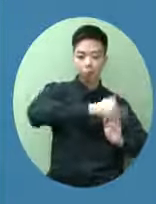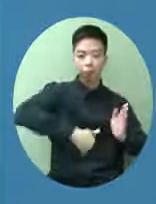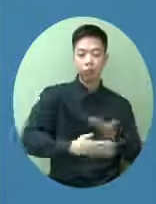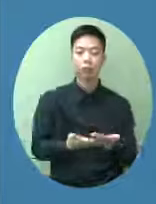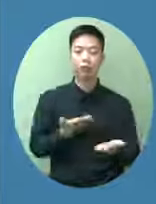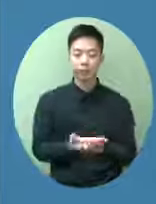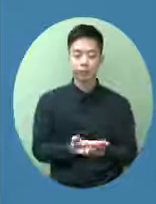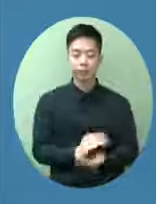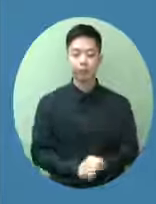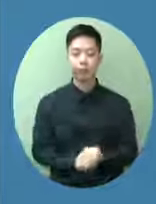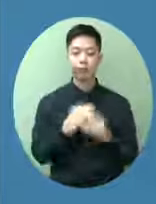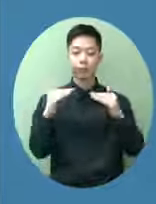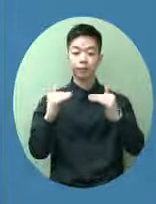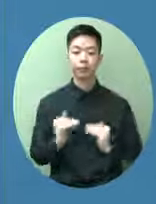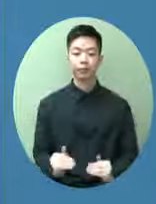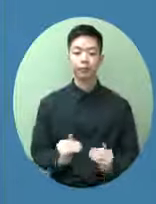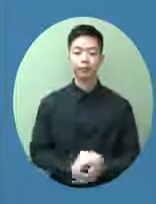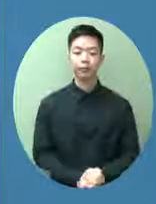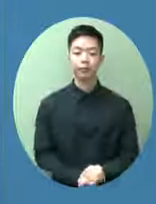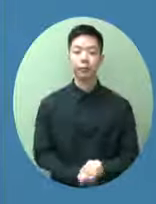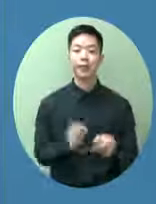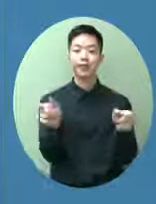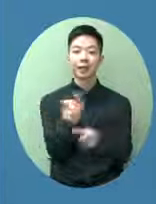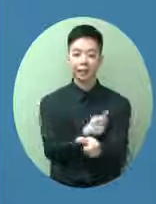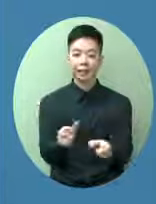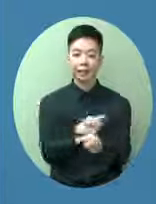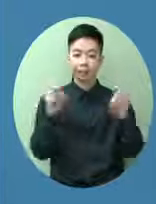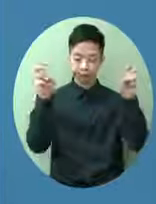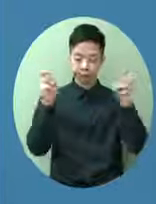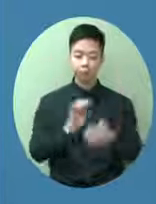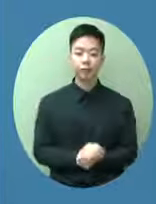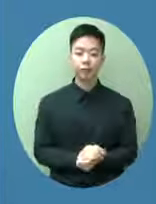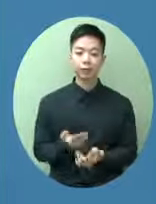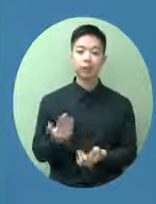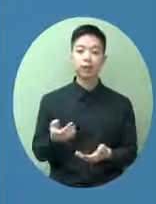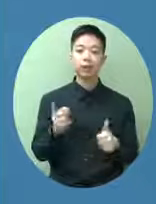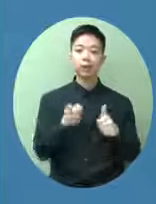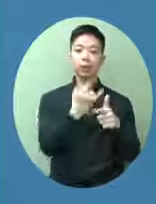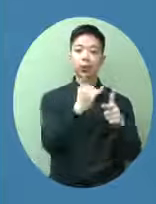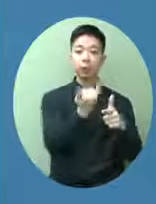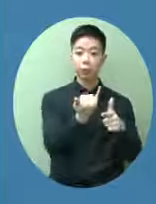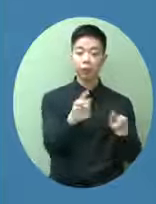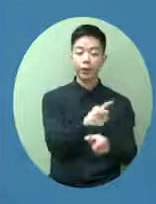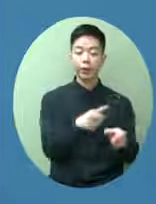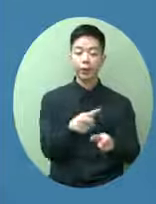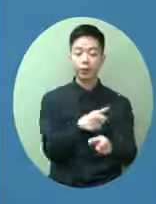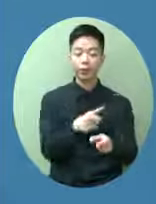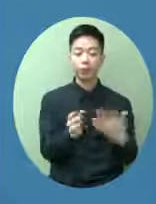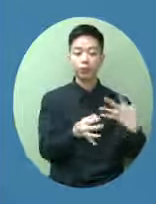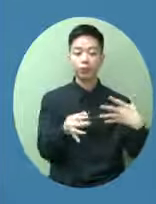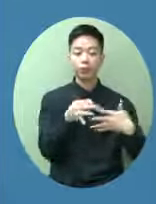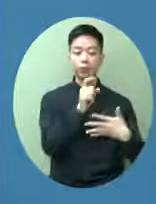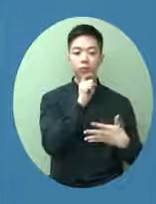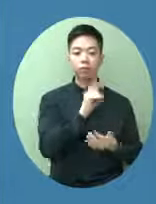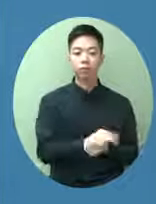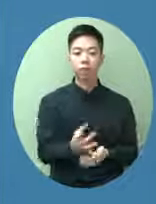跟著我想說說在經濟方面上半年的經濟是明顯回升的你會看到